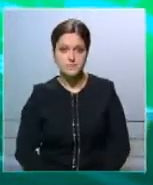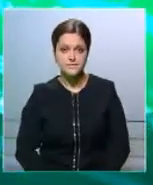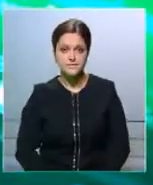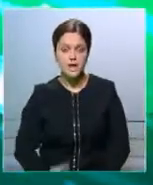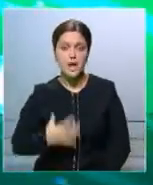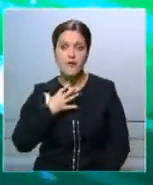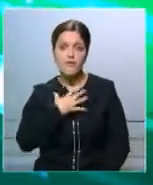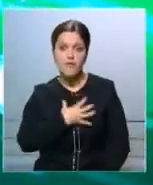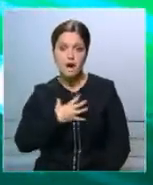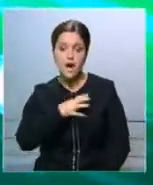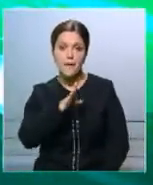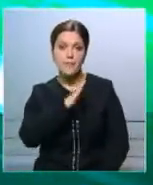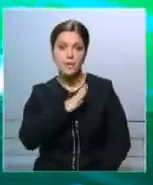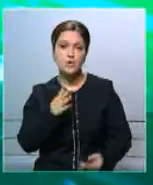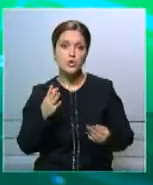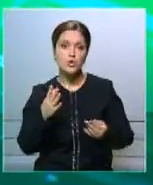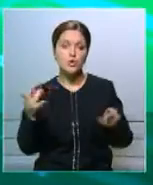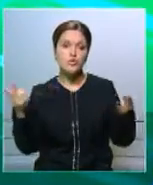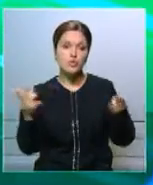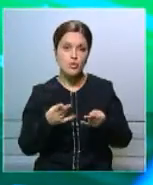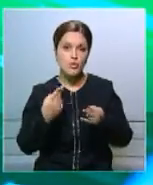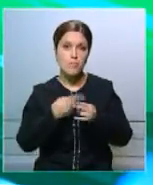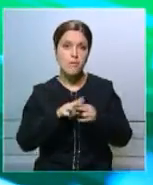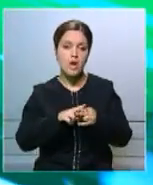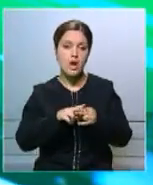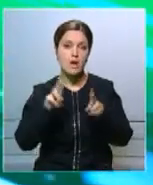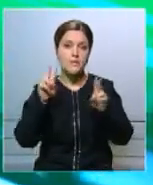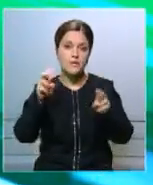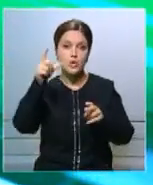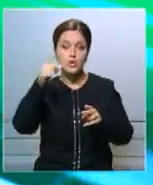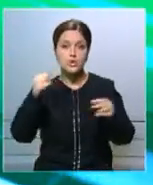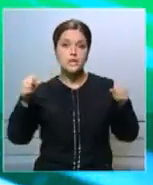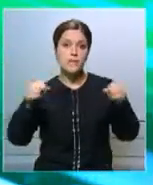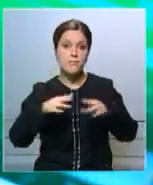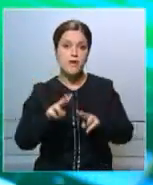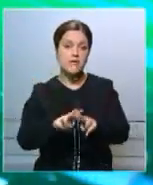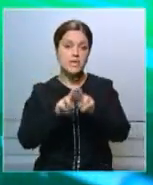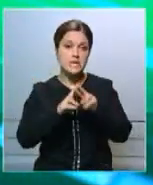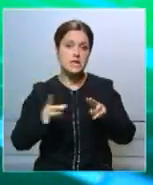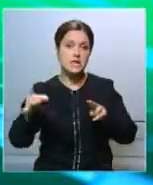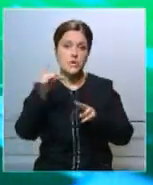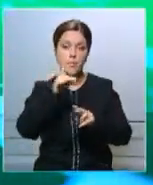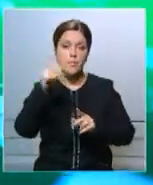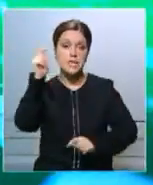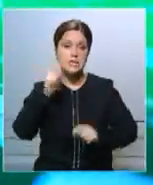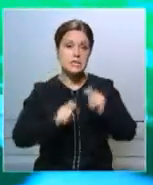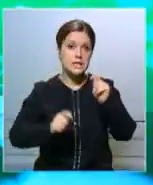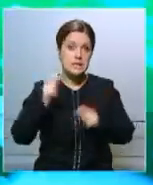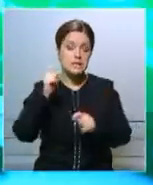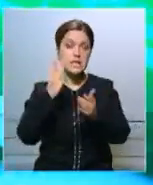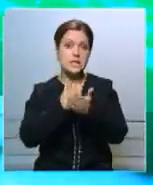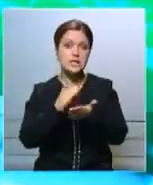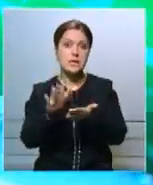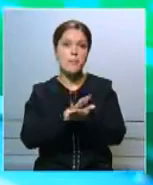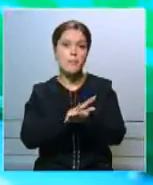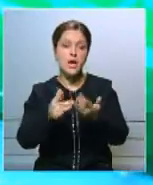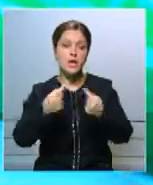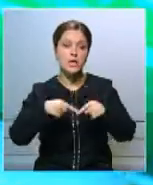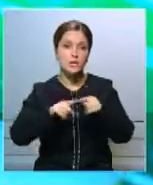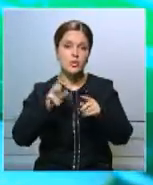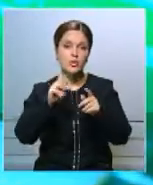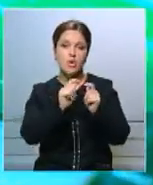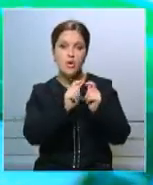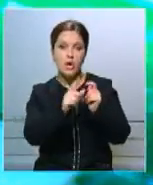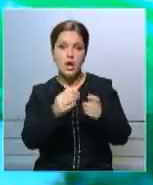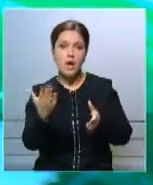Важно быть нужным. Это девиз людей, которые собрались сегодня в Астане на Республиканском съезде благотворительных организаций, меценатов